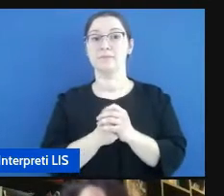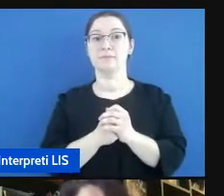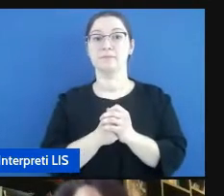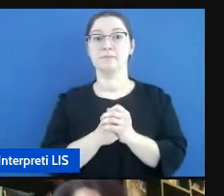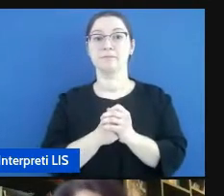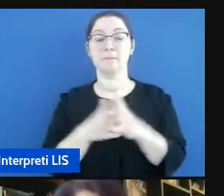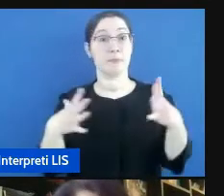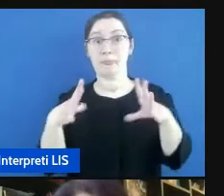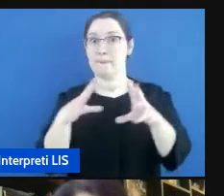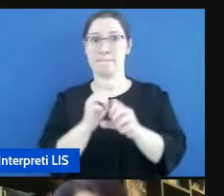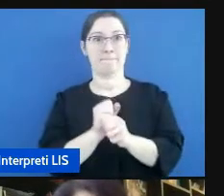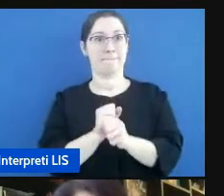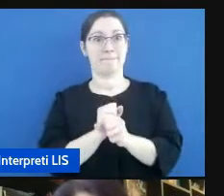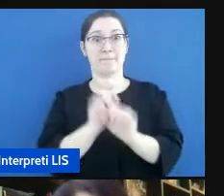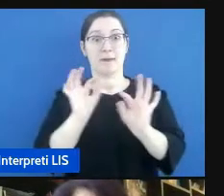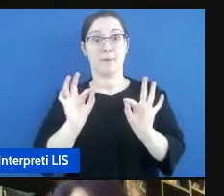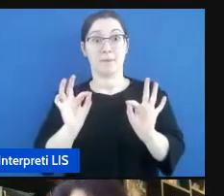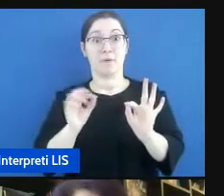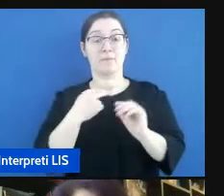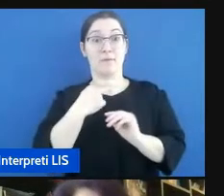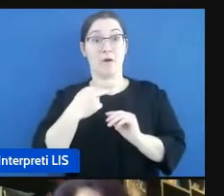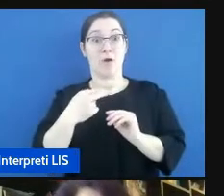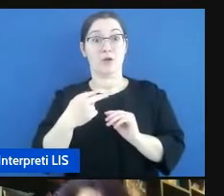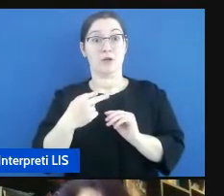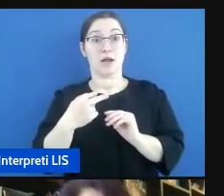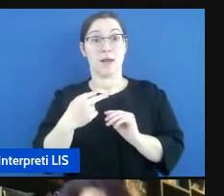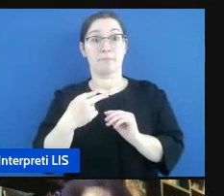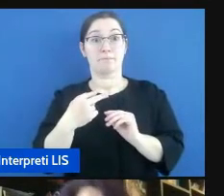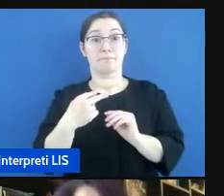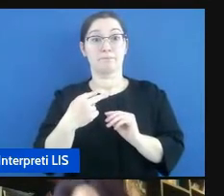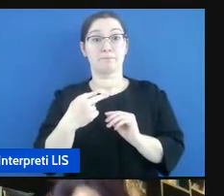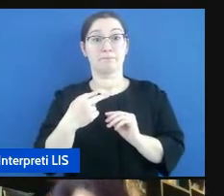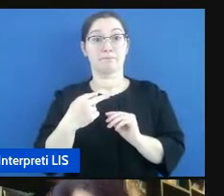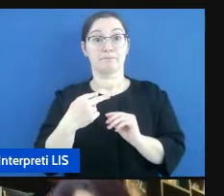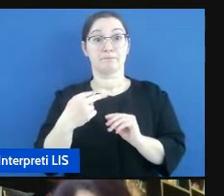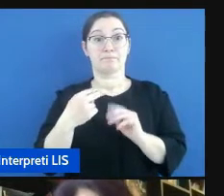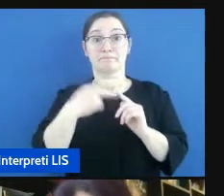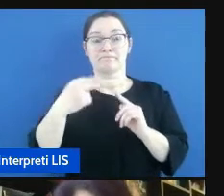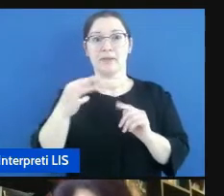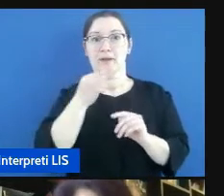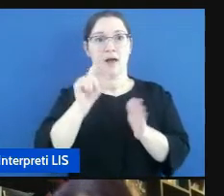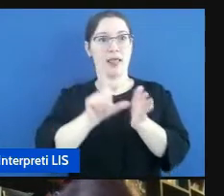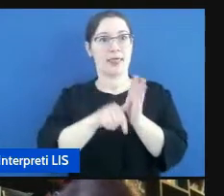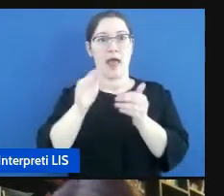chiudiamo qua perché proprio vado fuori tempo.